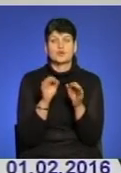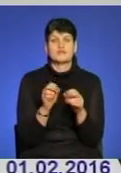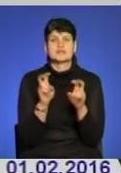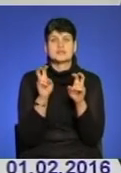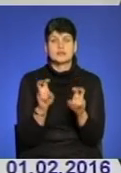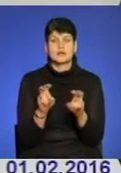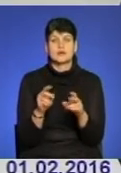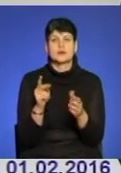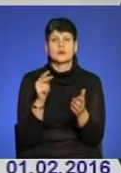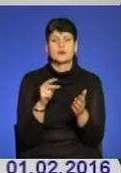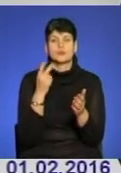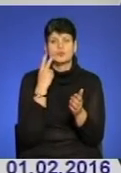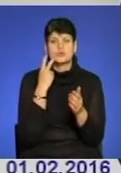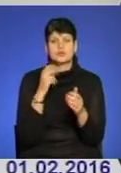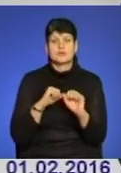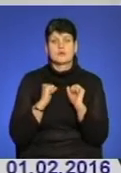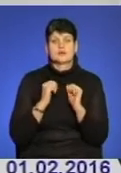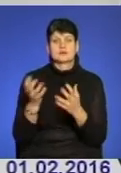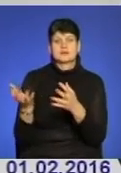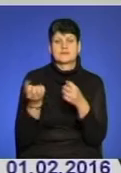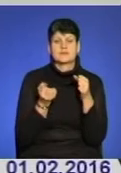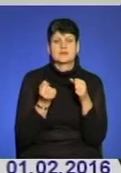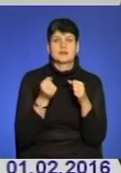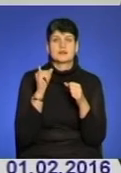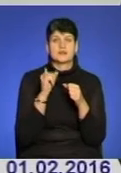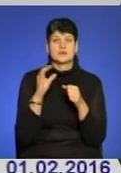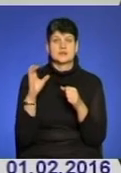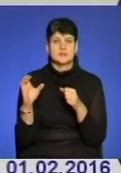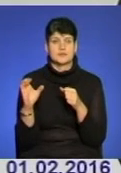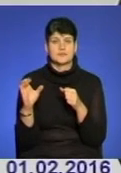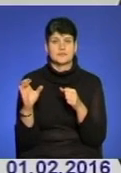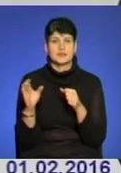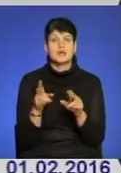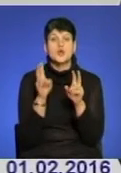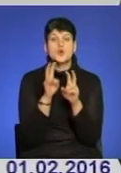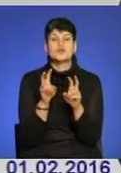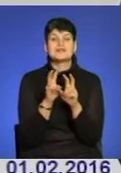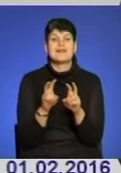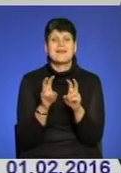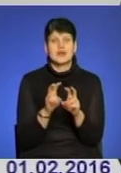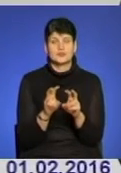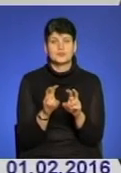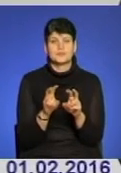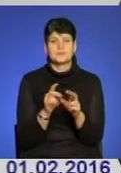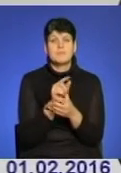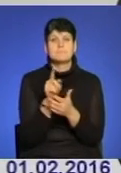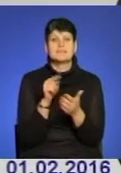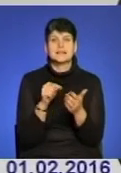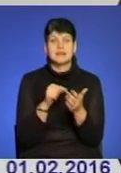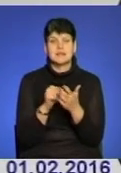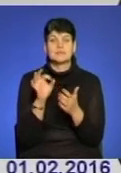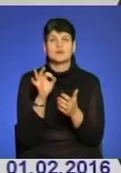постійно намагаються доставити Ігоря Степановича в судове засідання. І розглянути питання про